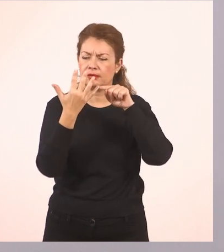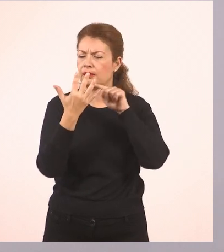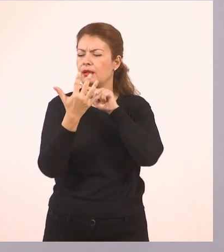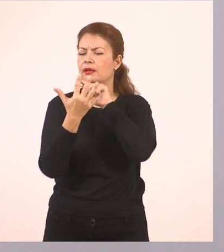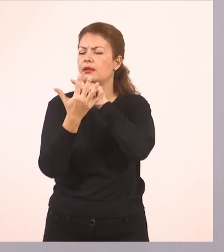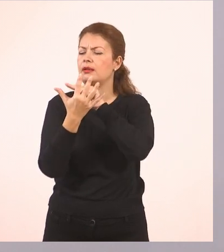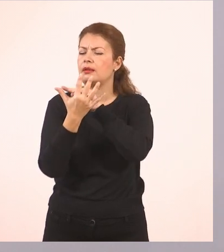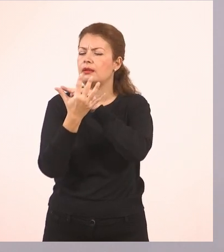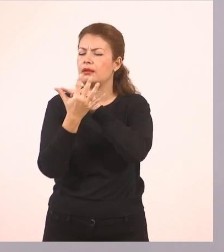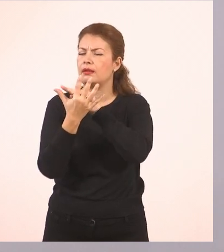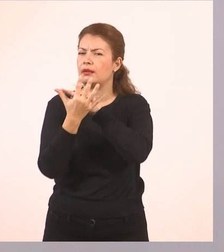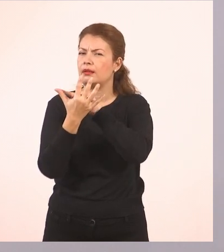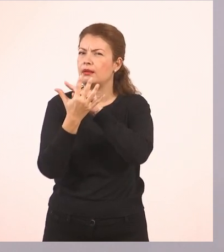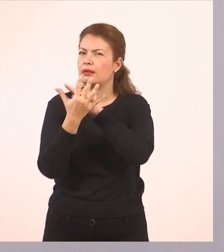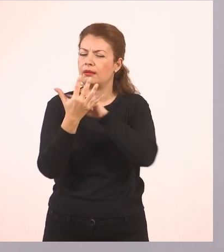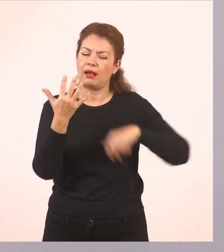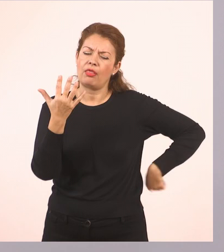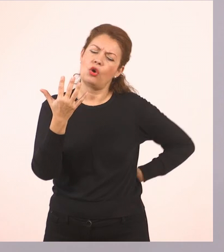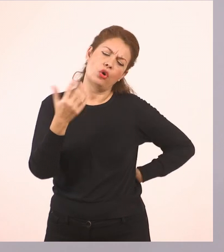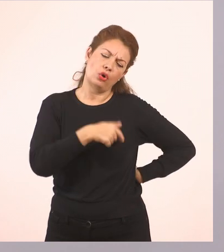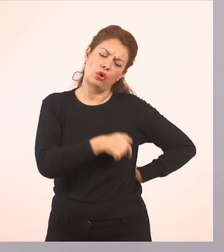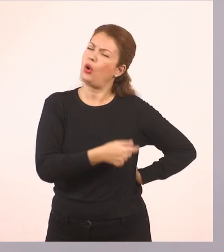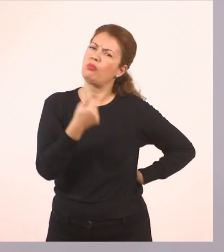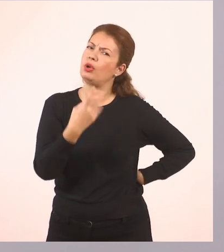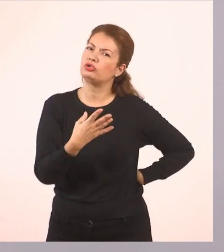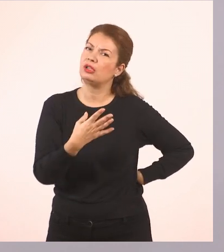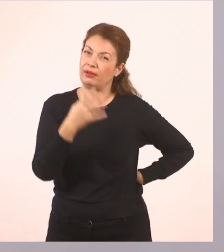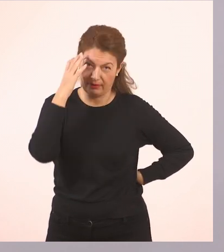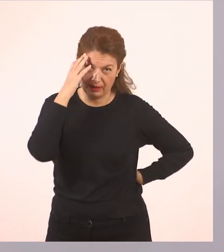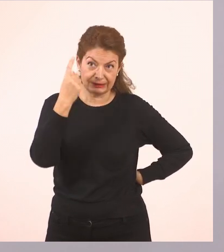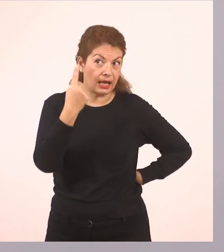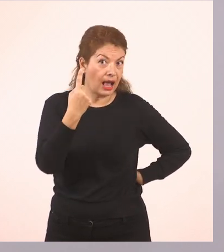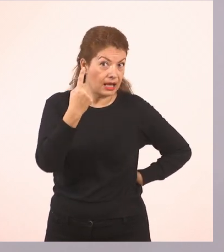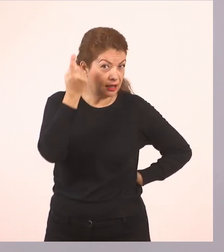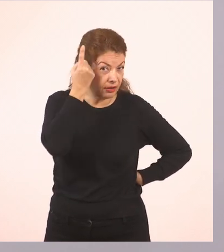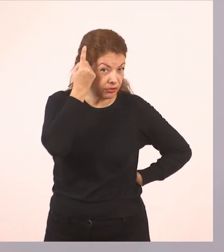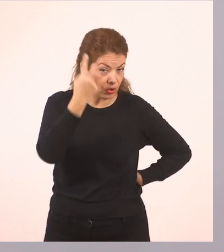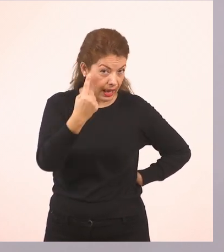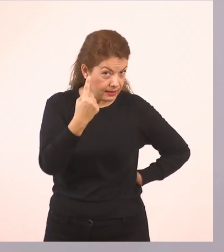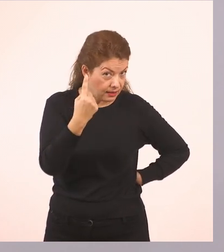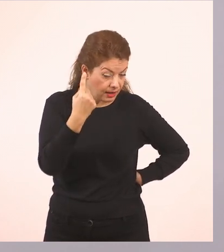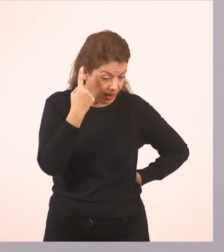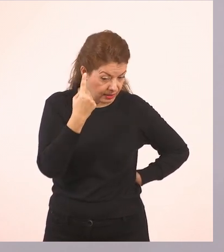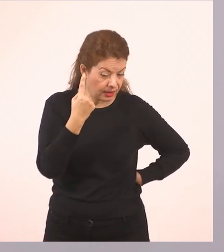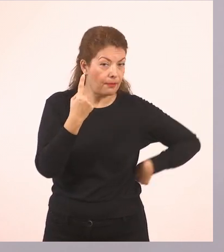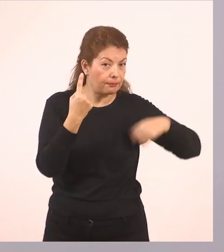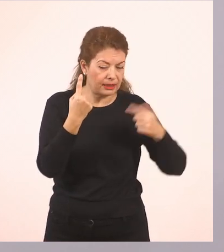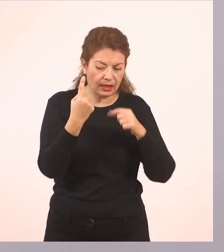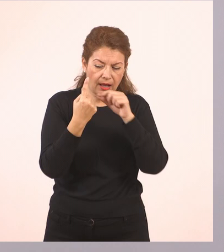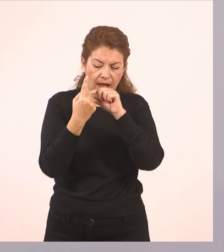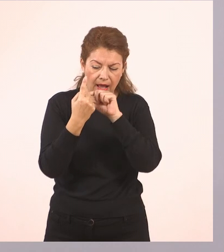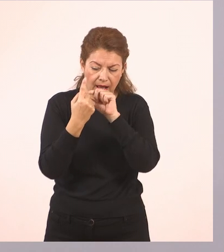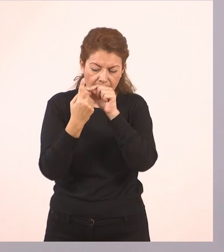μαρκαδοράκια έχω κρυμμένα λοιπόν στο ένα μου χέρι. Ξεκίνησα με το 1. Να το. Και σήκωσα